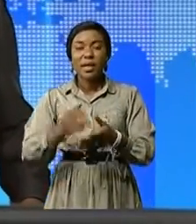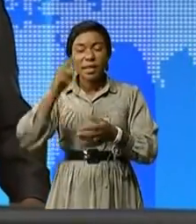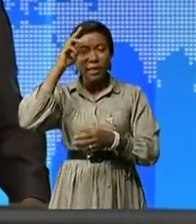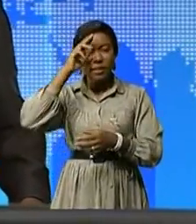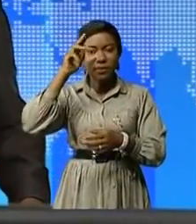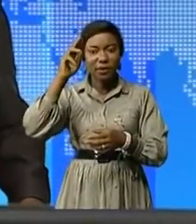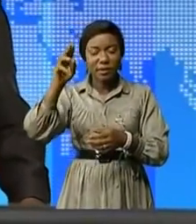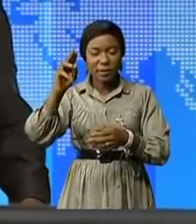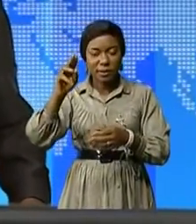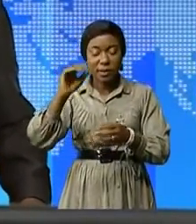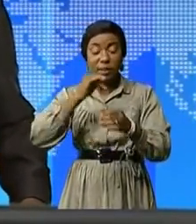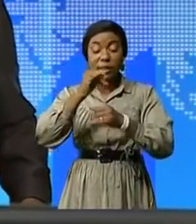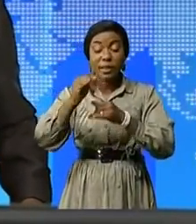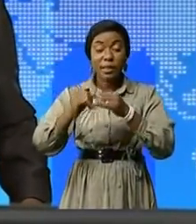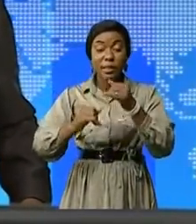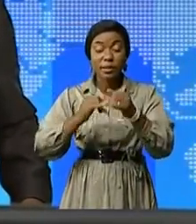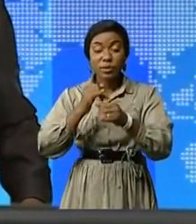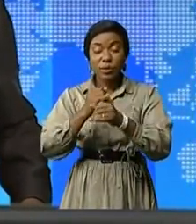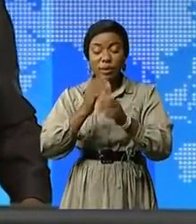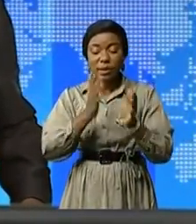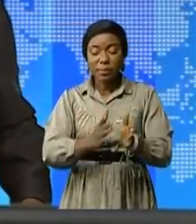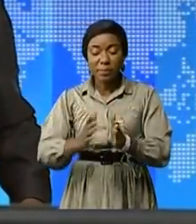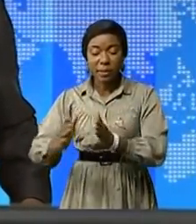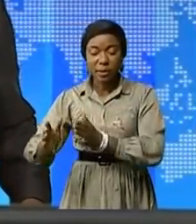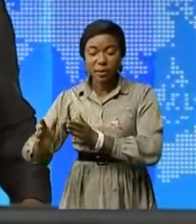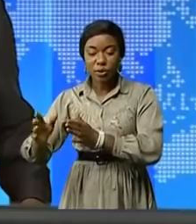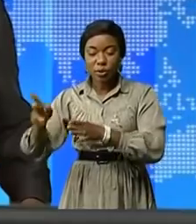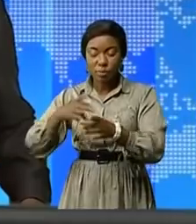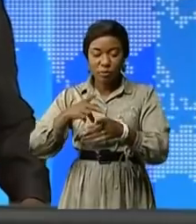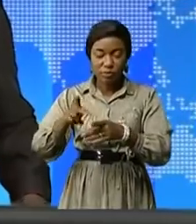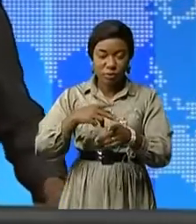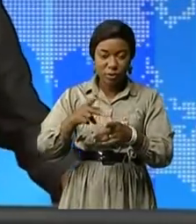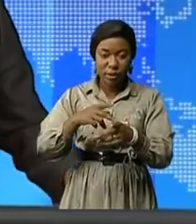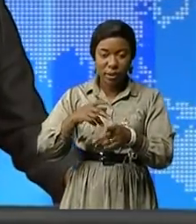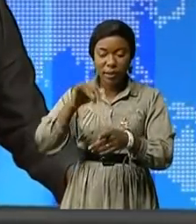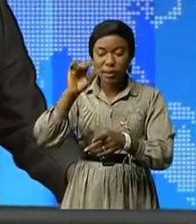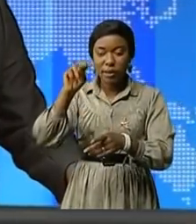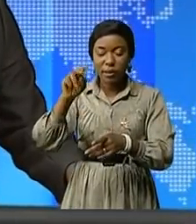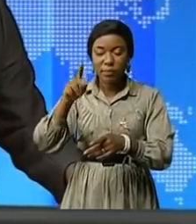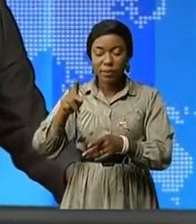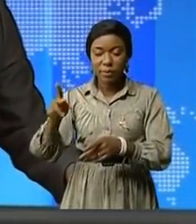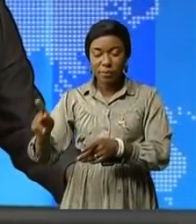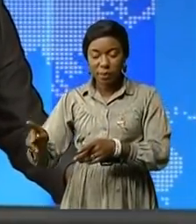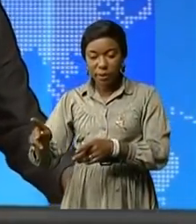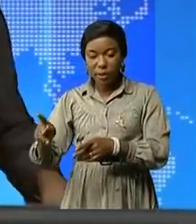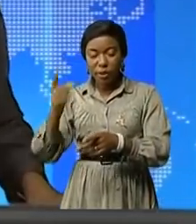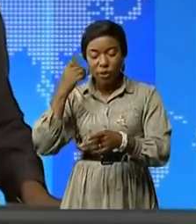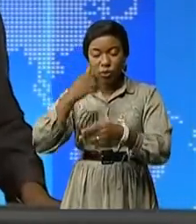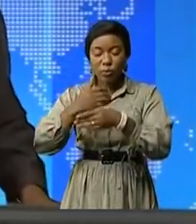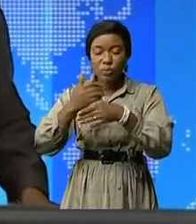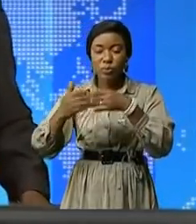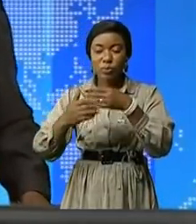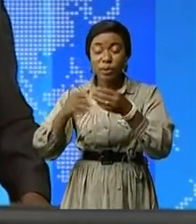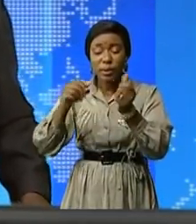professionnelle a lancé les travaux de construction d'un laboratoire de formation des apprenants en hydroélectricité.